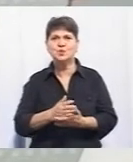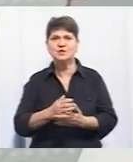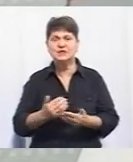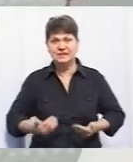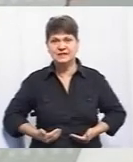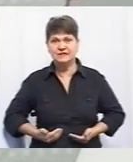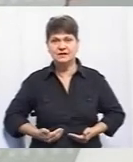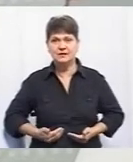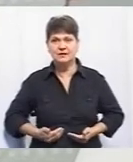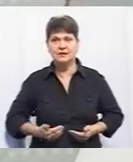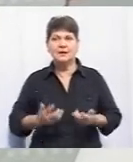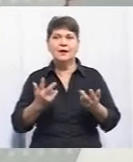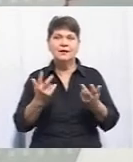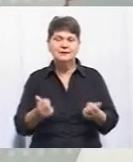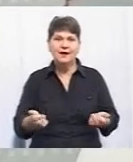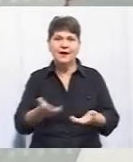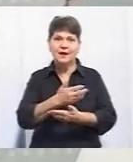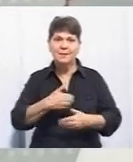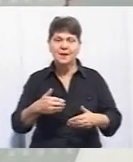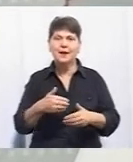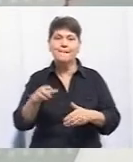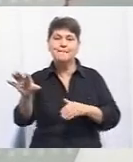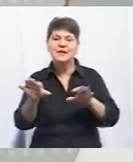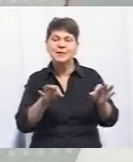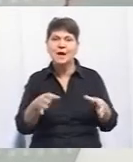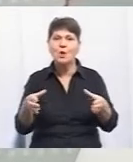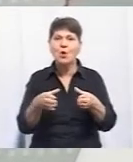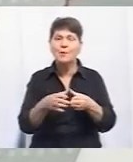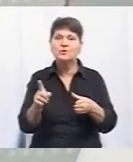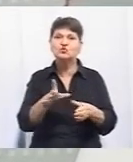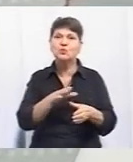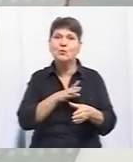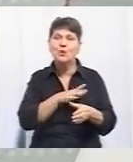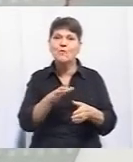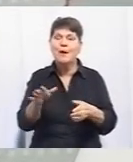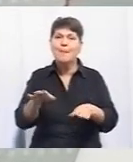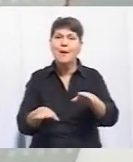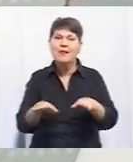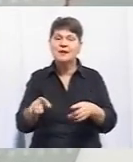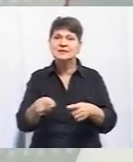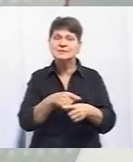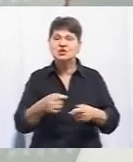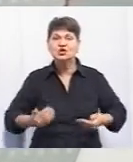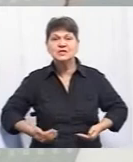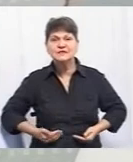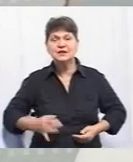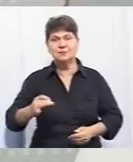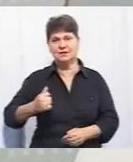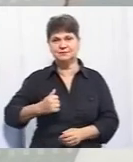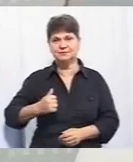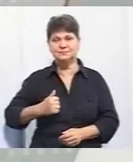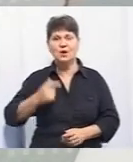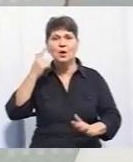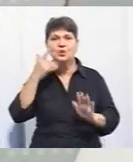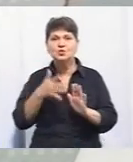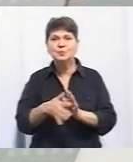Ми відбираємо команду, щоб був баланс між цивільними і ветеранами для комфортної роботи і співпраці розуміння один одного.